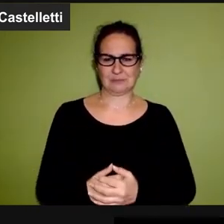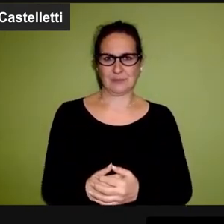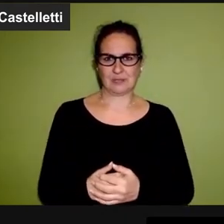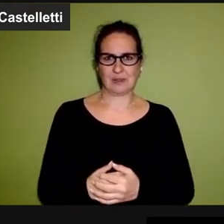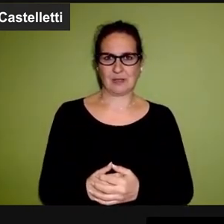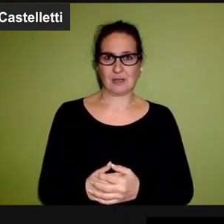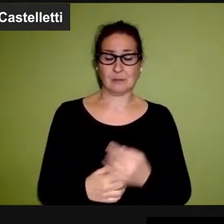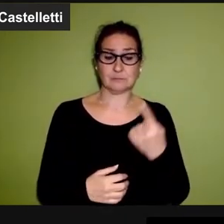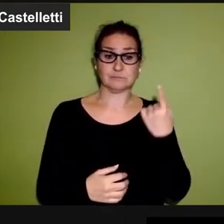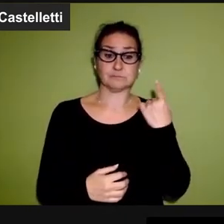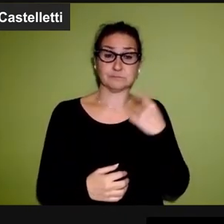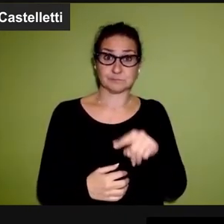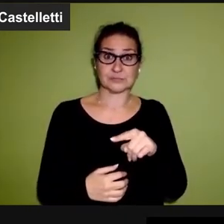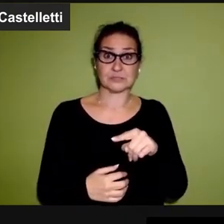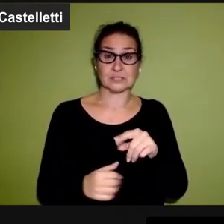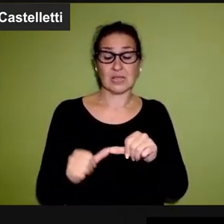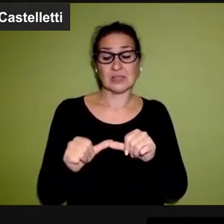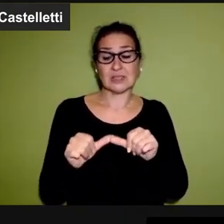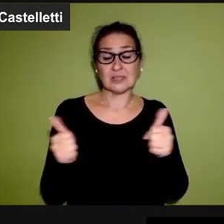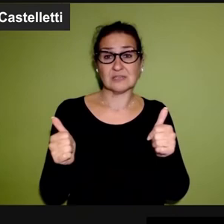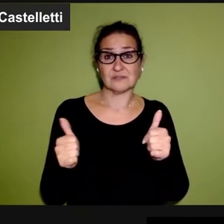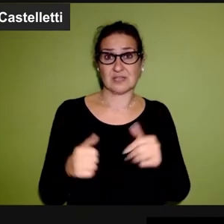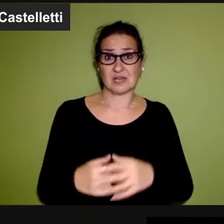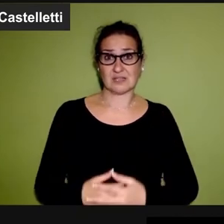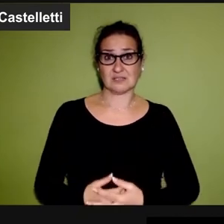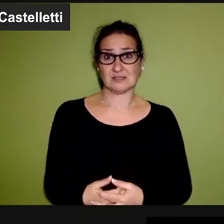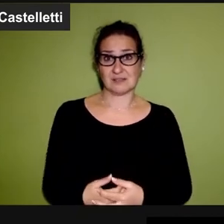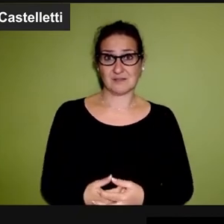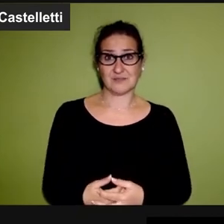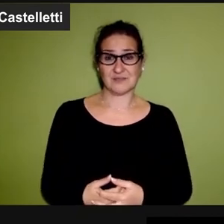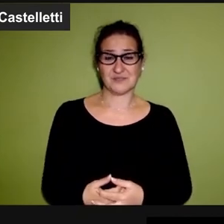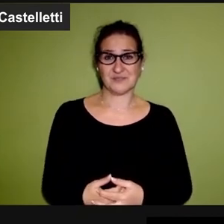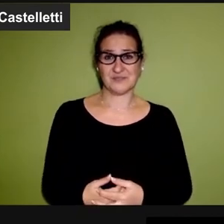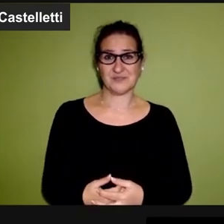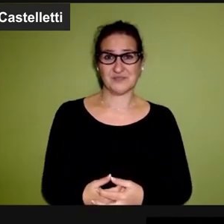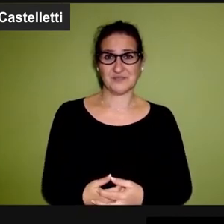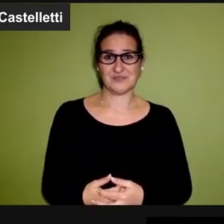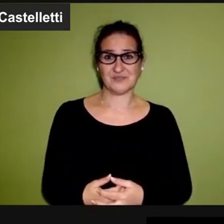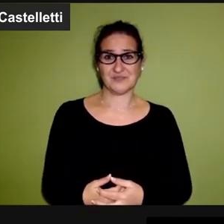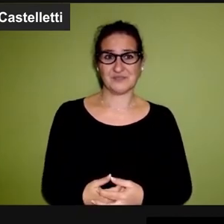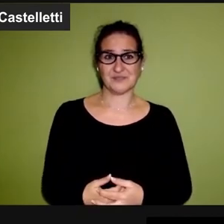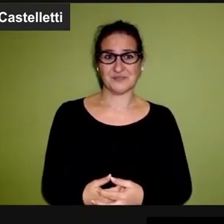possibile. Ecco questa è la differenza.